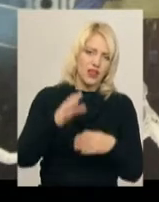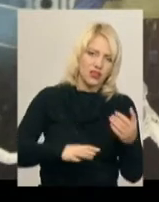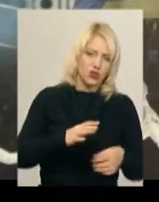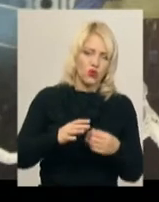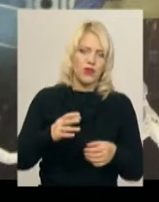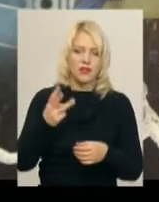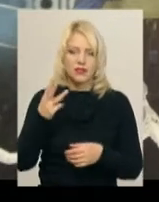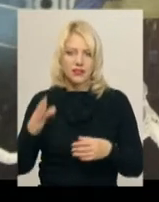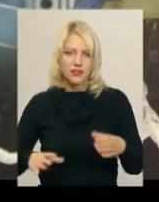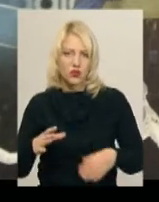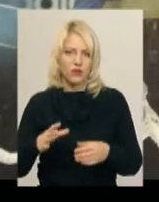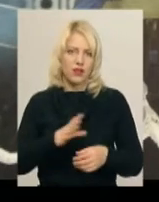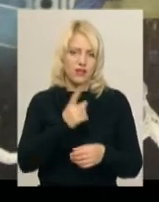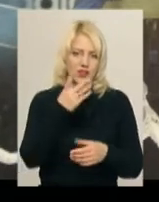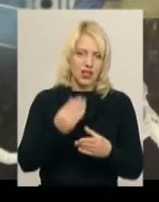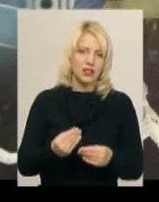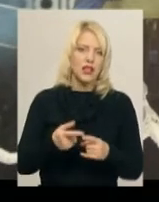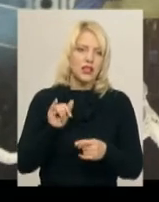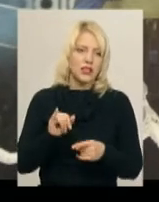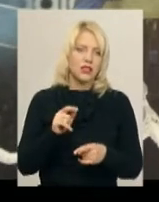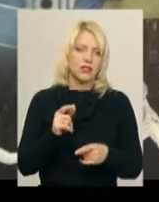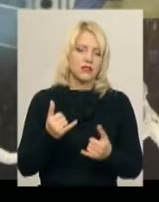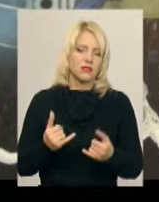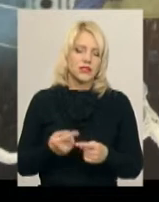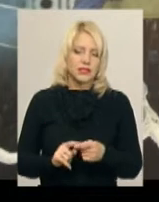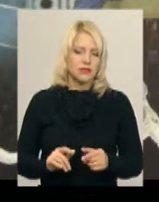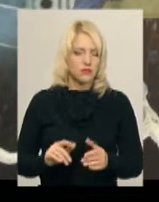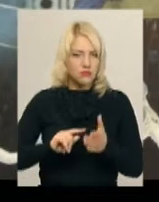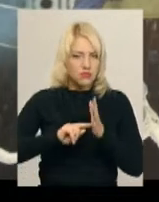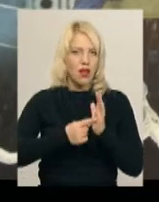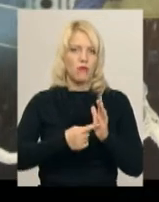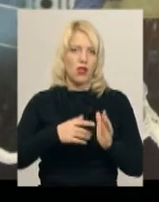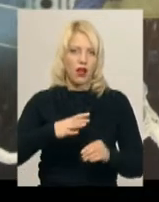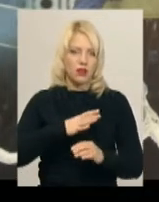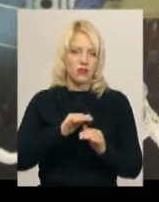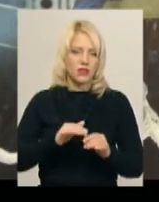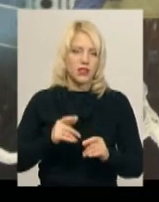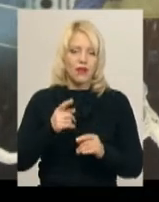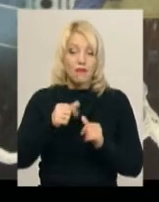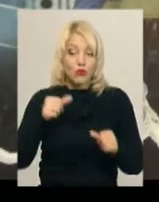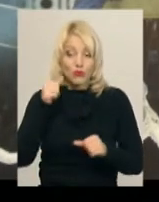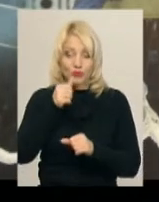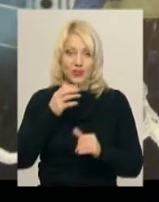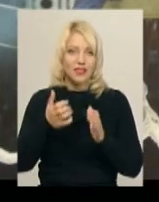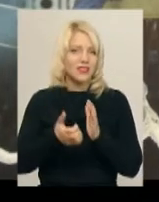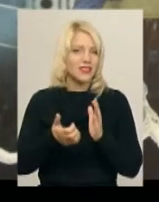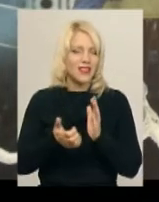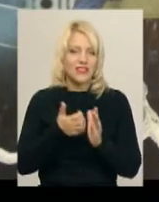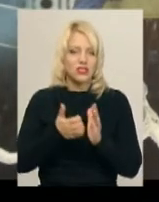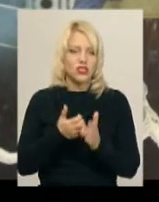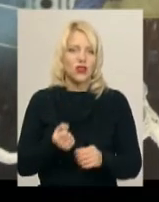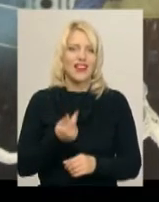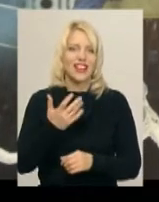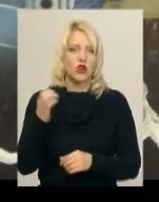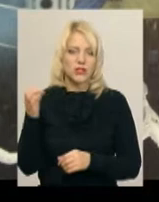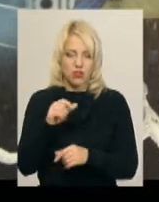готувався до цього заходу досить наполегливо. В минулому році йому не вистачило кількох секунд, в цьому році